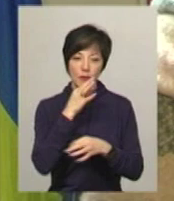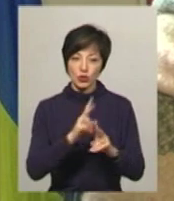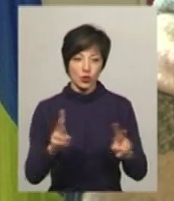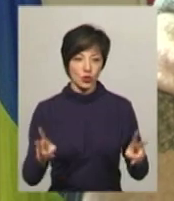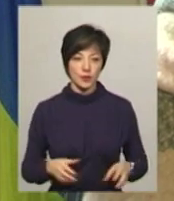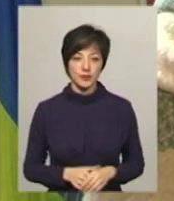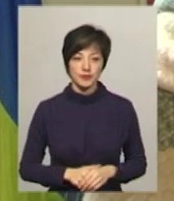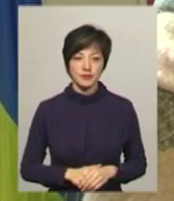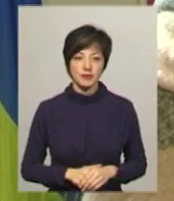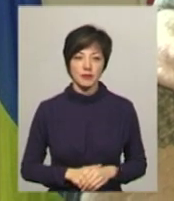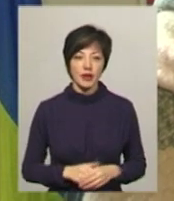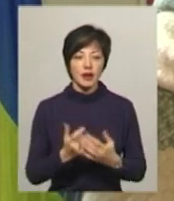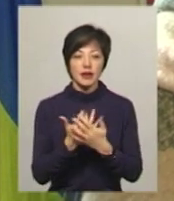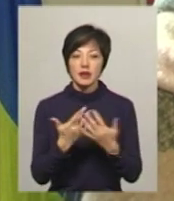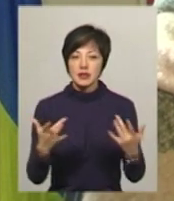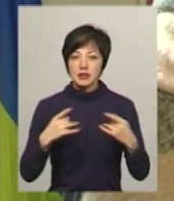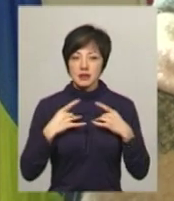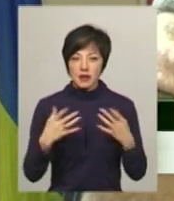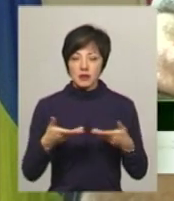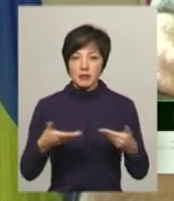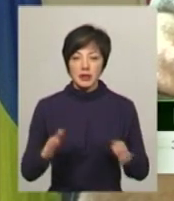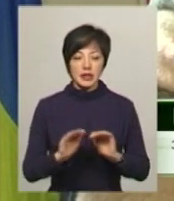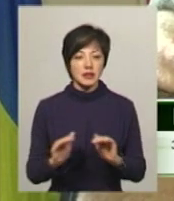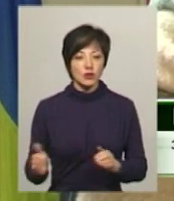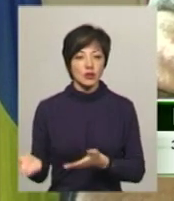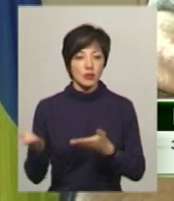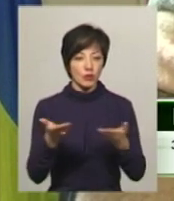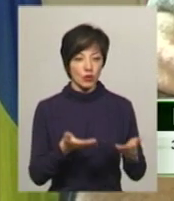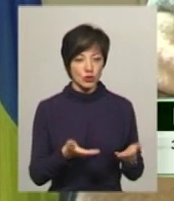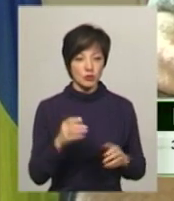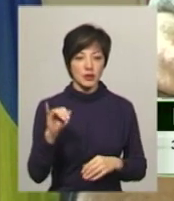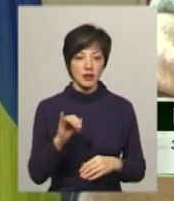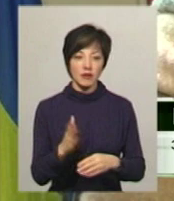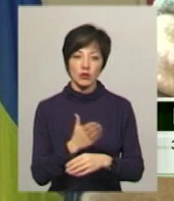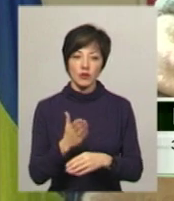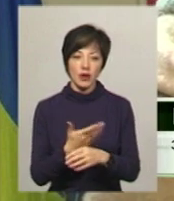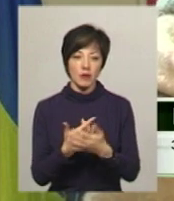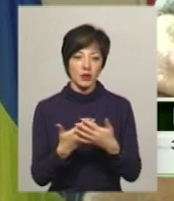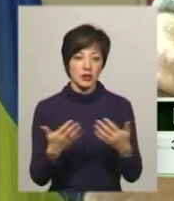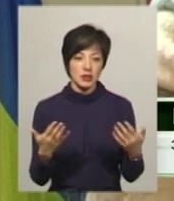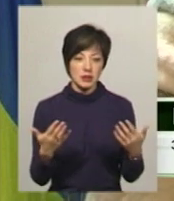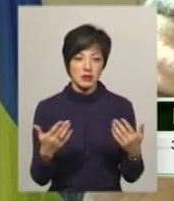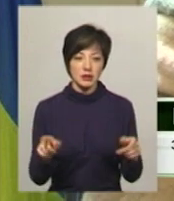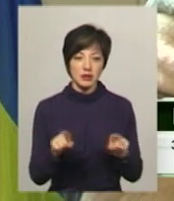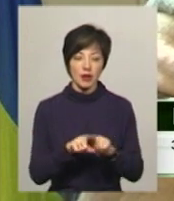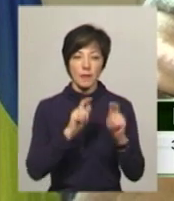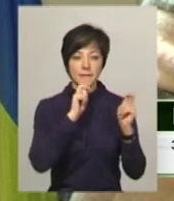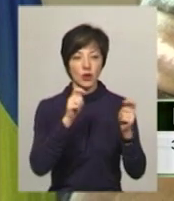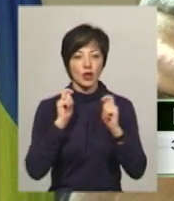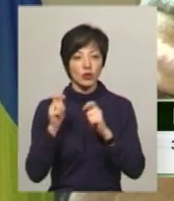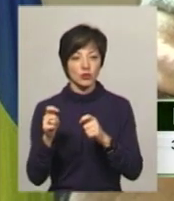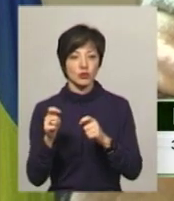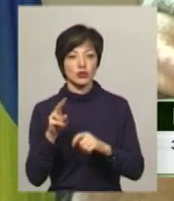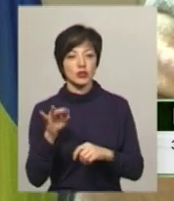«До різних свят ми діток запрошуємо та виготовляємо різні ось такі подаруночки,